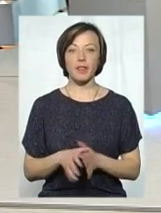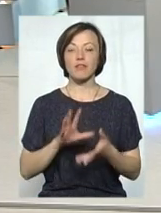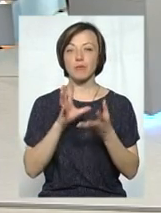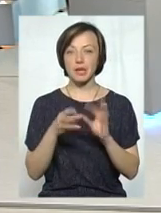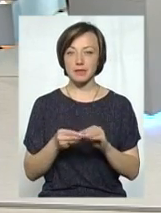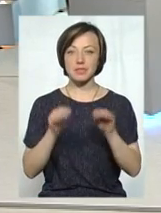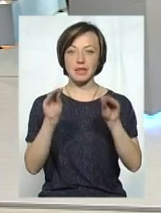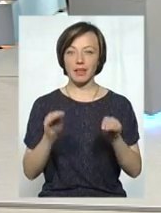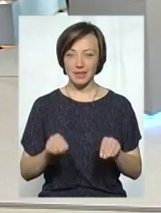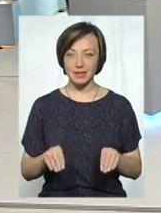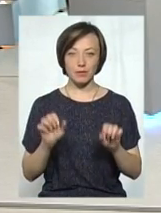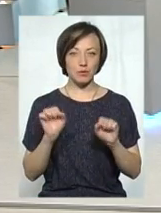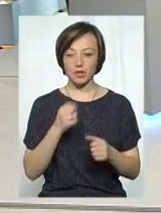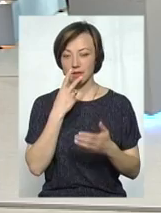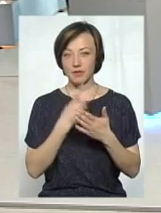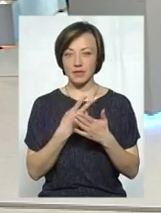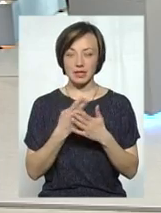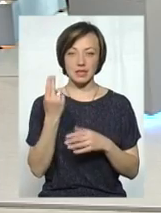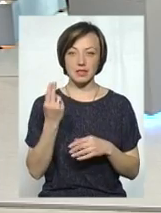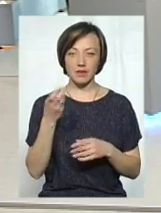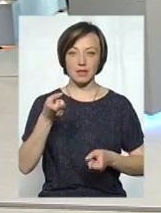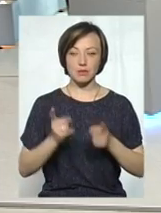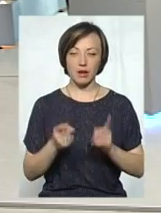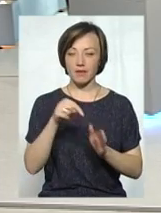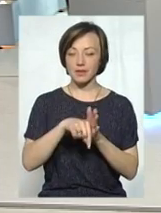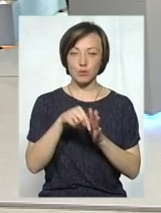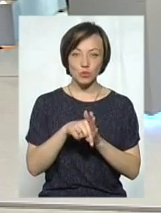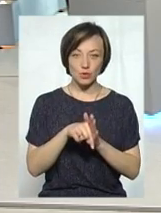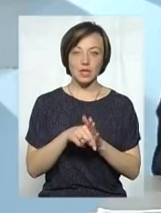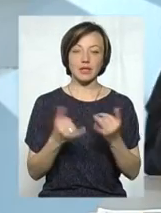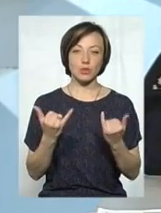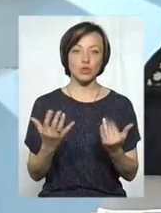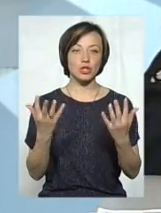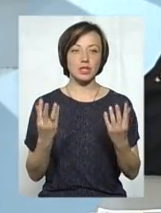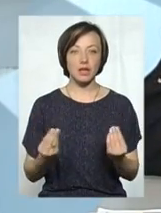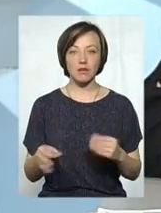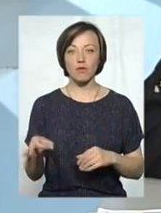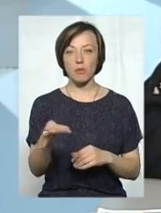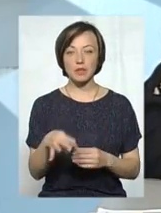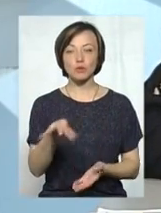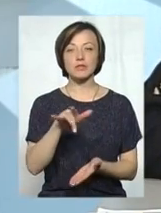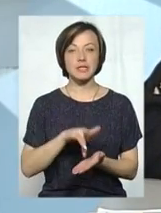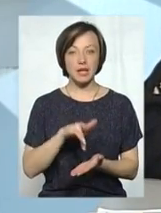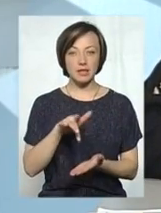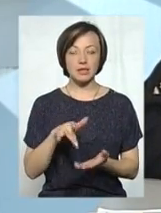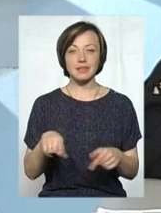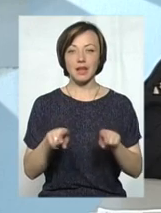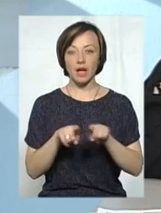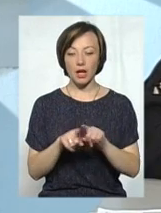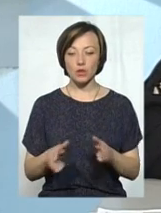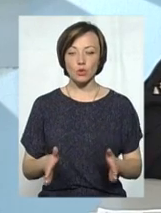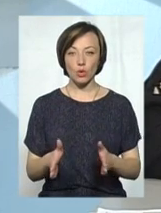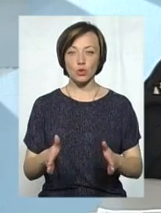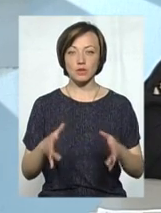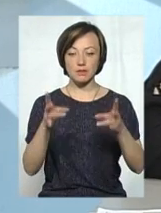статистика така річ, що ми можемо дивитися на цифри, але насправді… Але насправді на сьогоднішній день в обласному центрі таких дорожньо